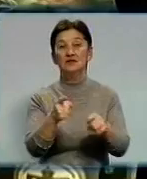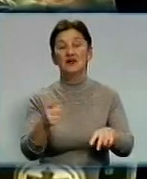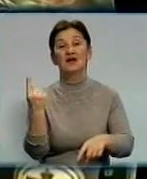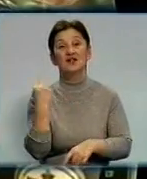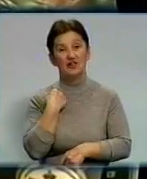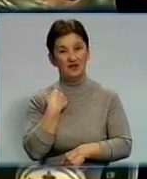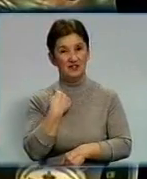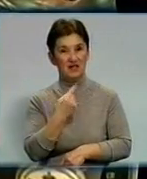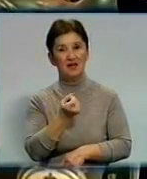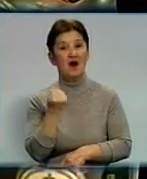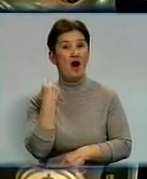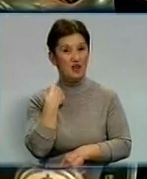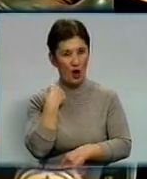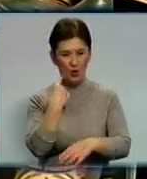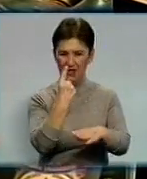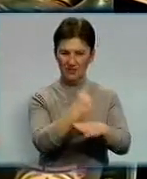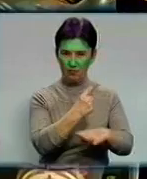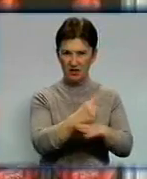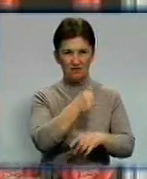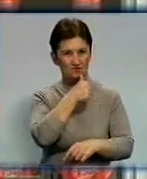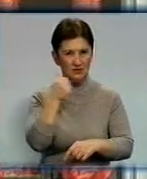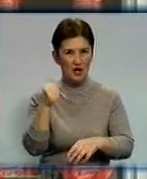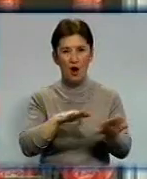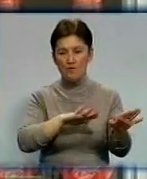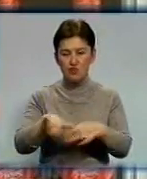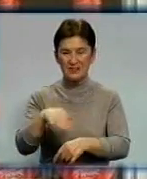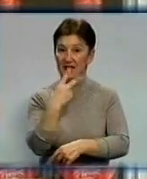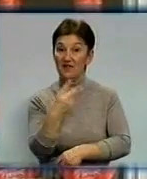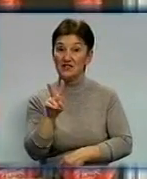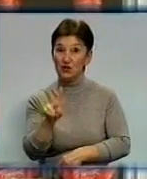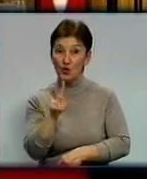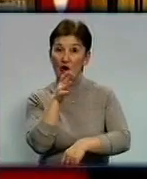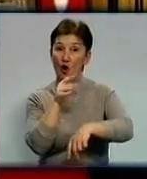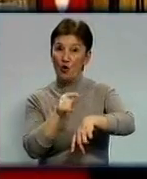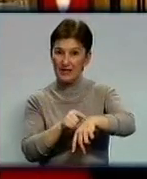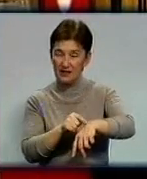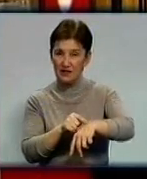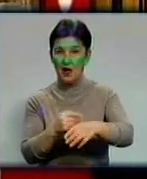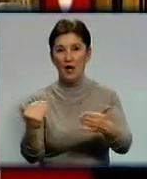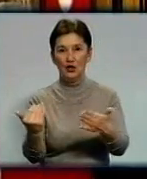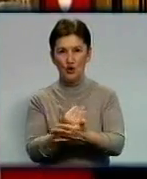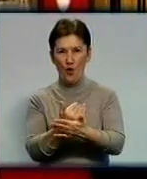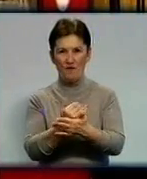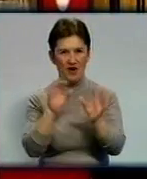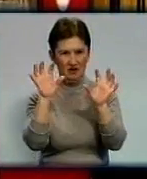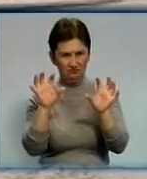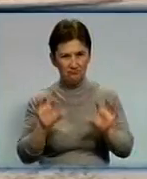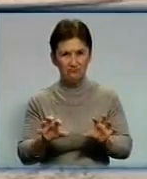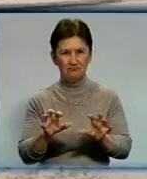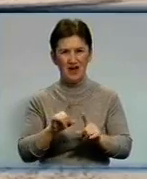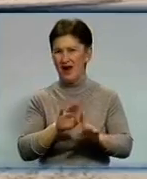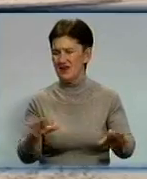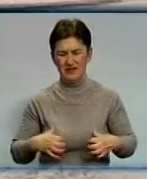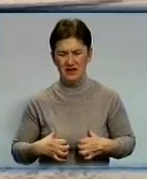намагалися обмежувати і раніше, торік заборонили продавати його після 22-ї години. Можливість нововведення чиновників не лякають, кажуть,